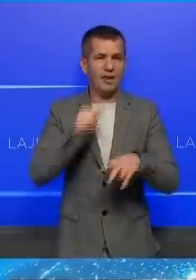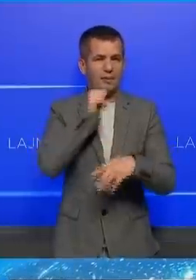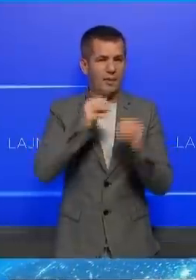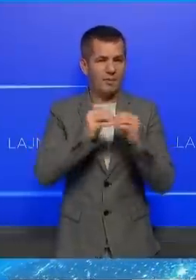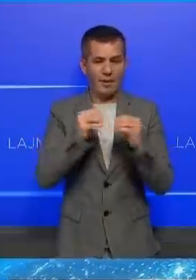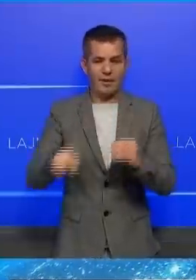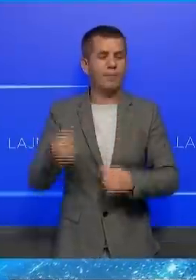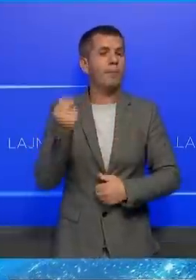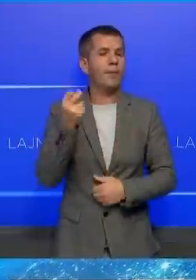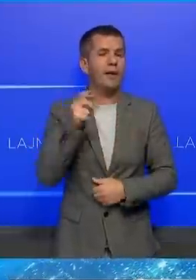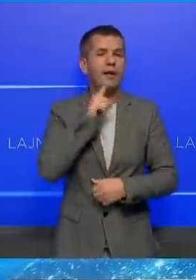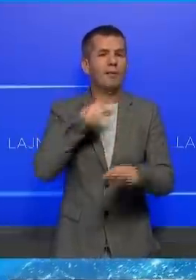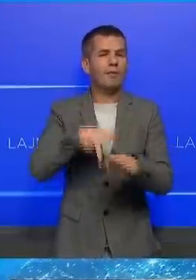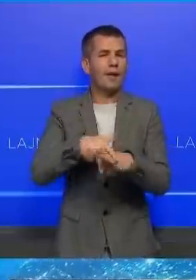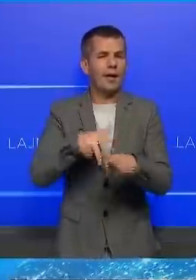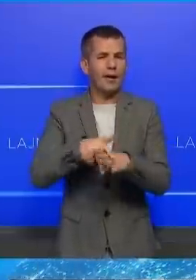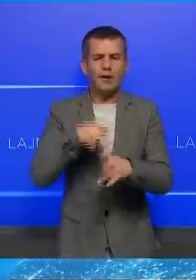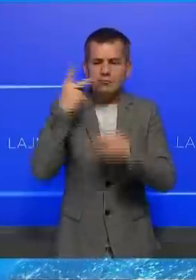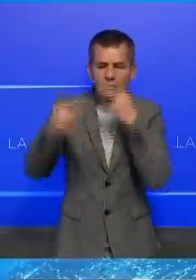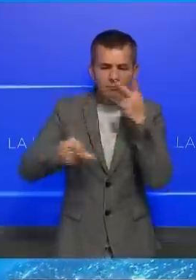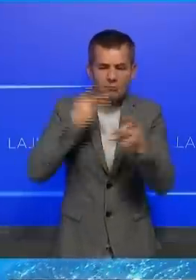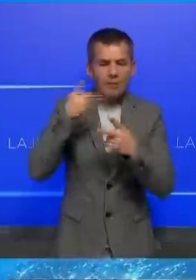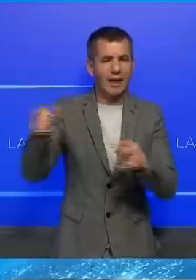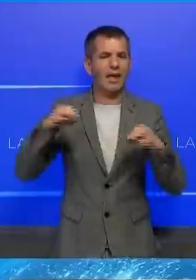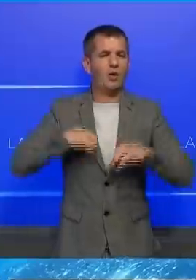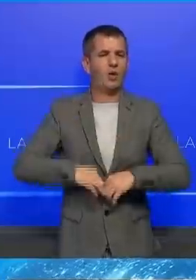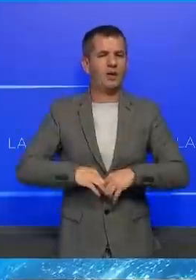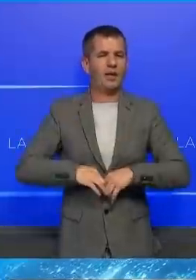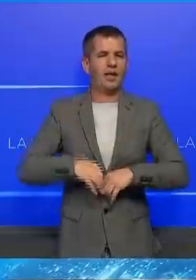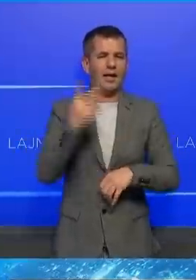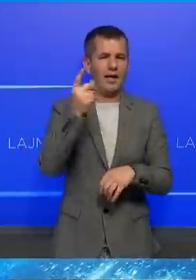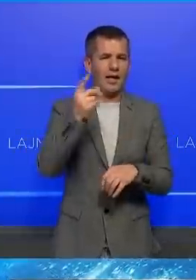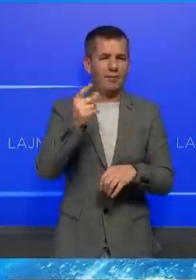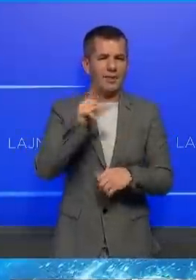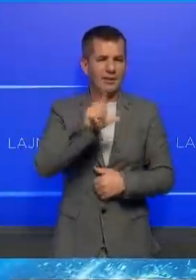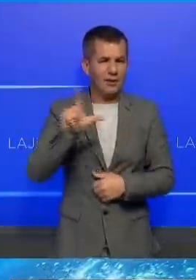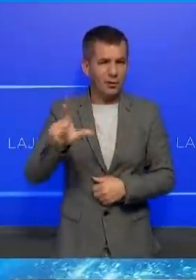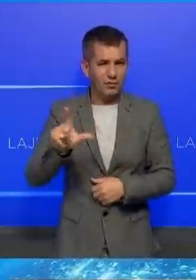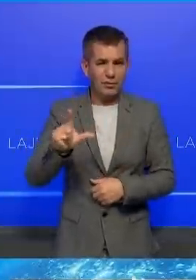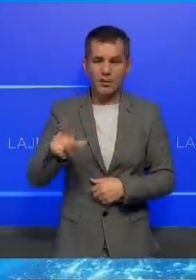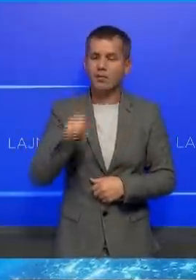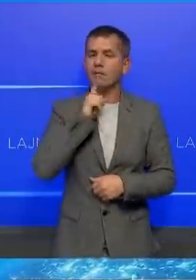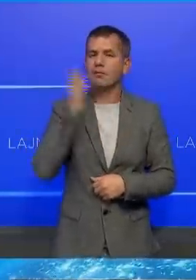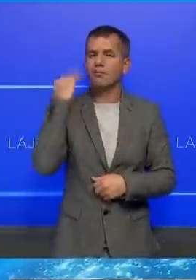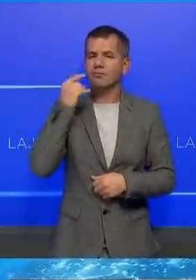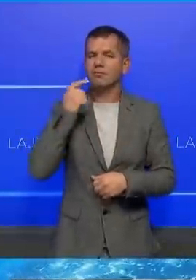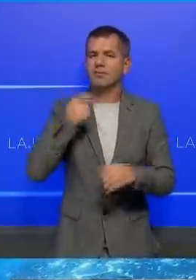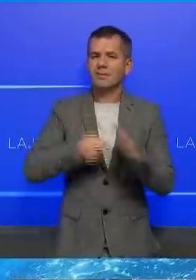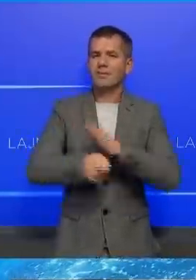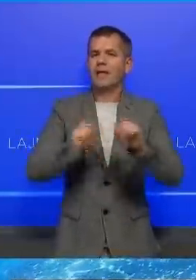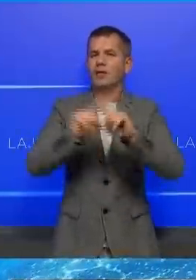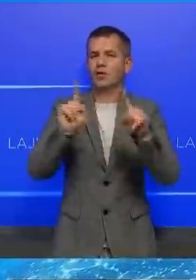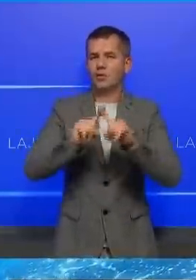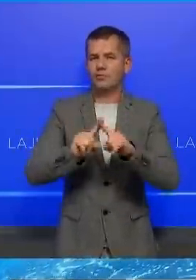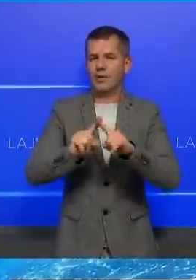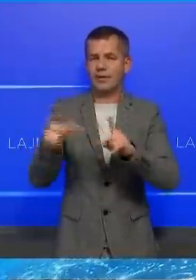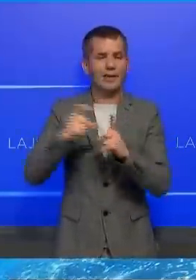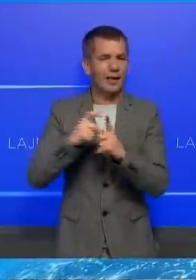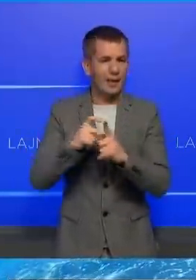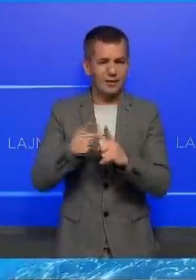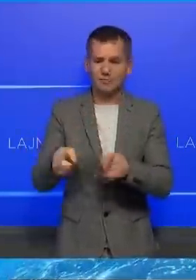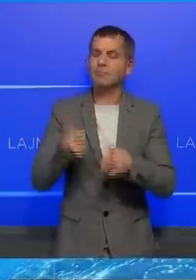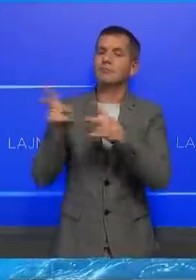Prishtin si pënges për të uajtuar pretendimet nda i kretarit aktual Ramiz Ladrovsi për keq përdorime në Drenas. Madja i